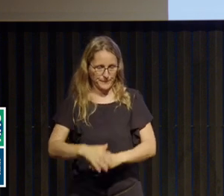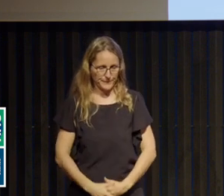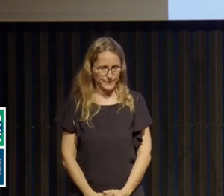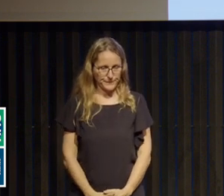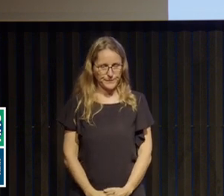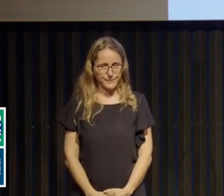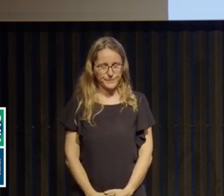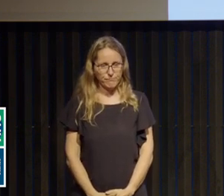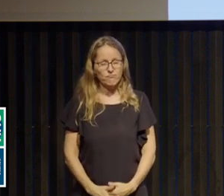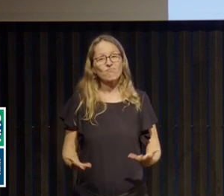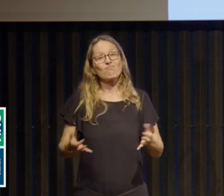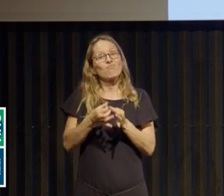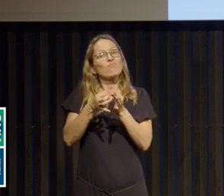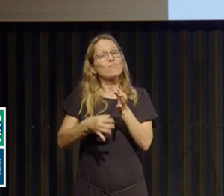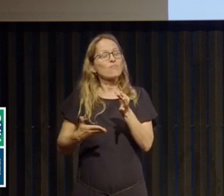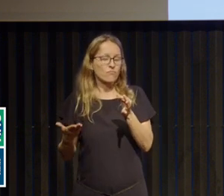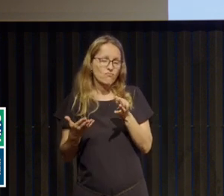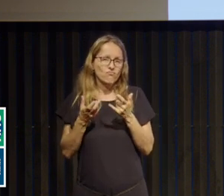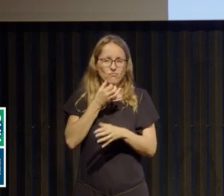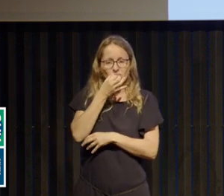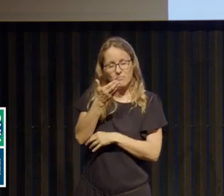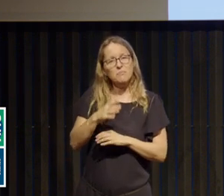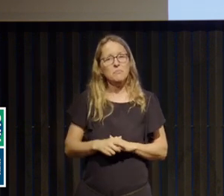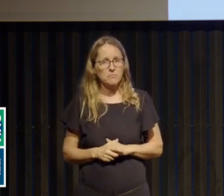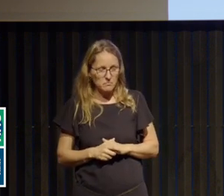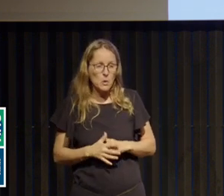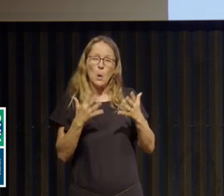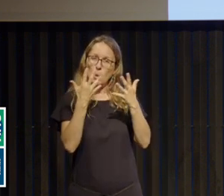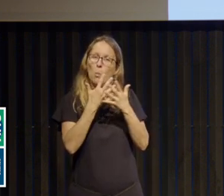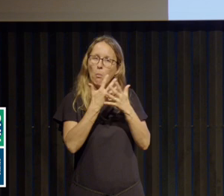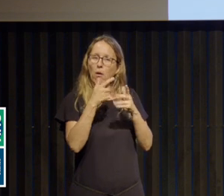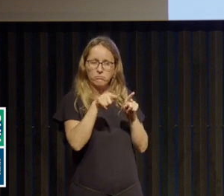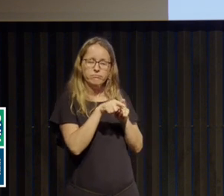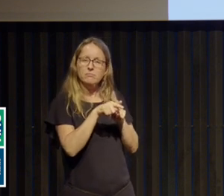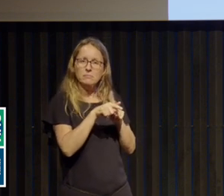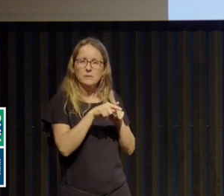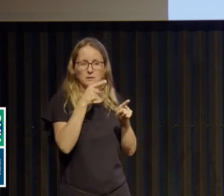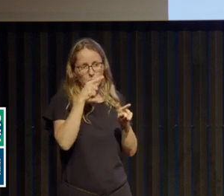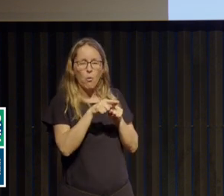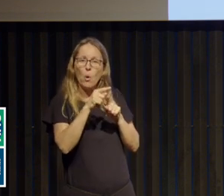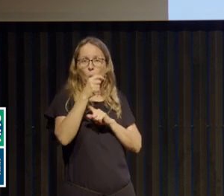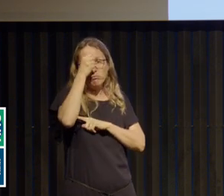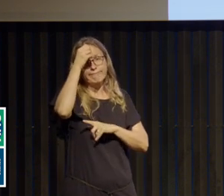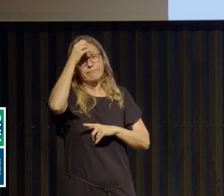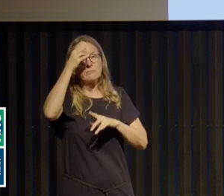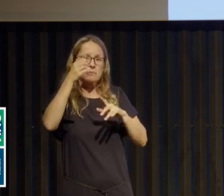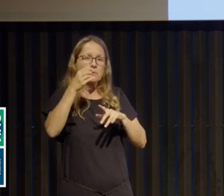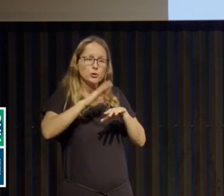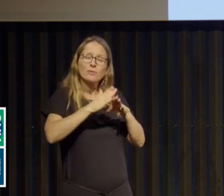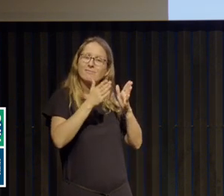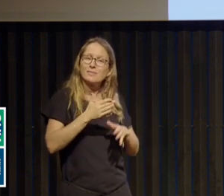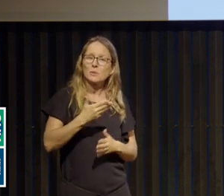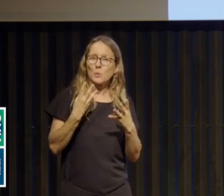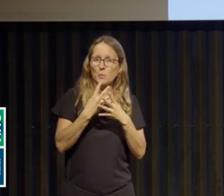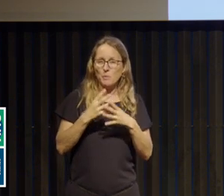Alors, pour conclure, je dirais que ce sont quand même des troupes de mieux en mieux connues avec des actions complètes de sensibilisation. Alors, il des associations